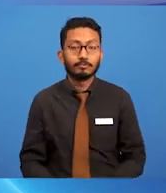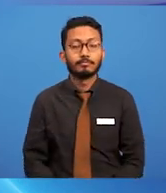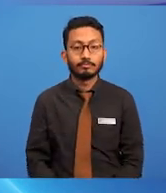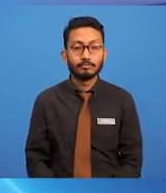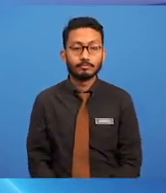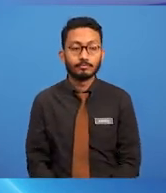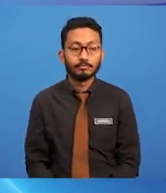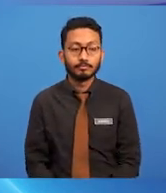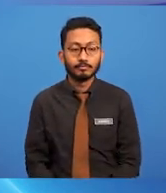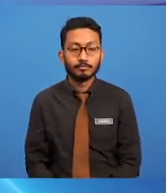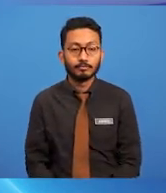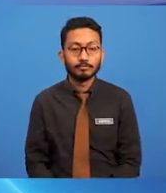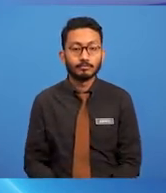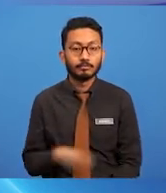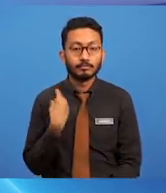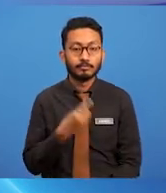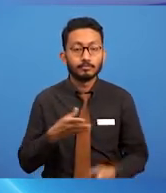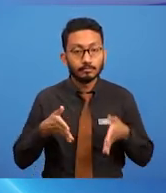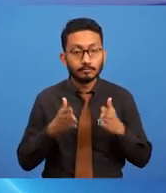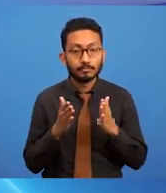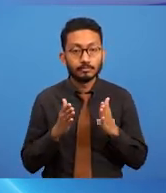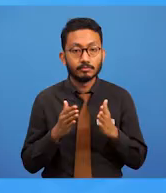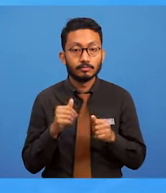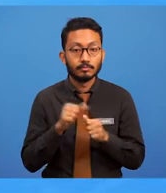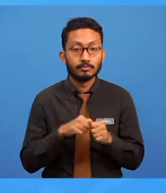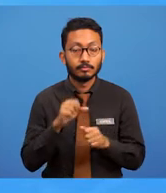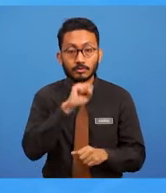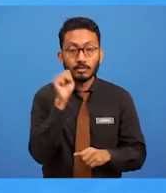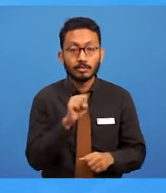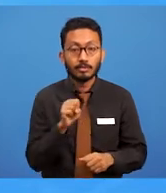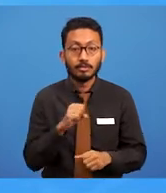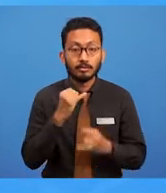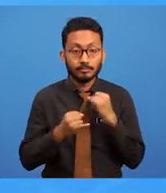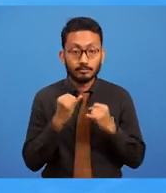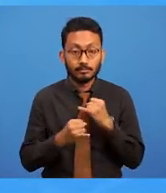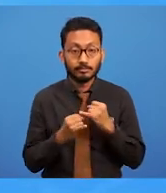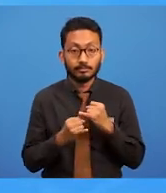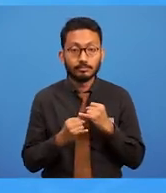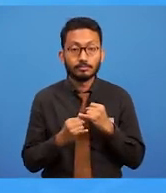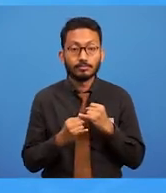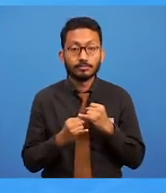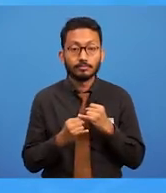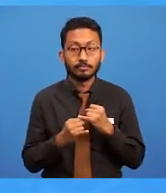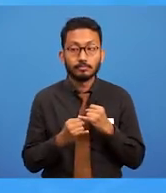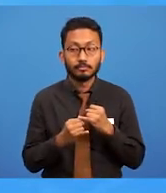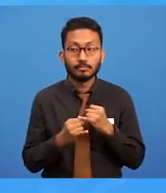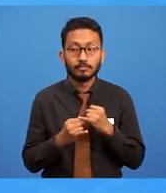Kita teruskan dengan soalan yang terakhir. Soalan yang terakhir